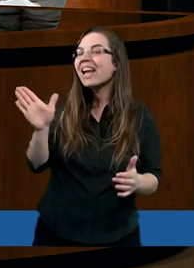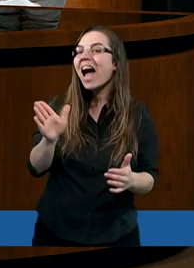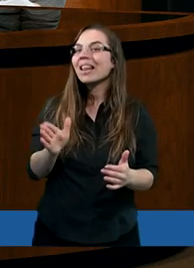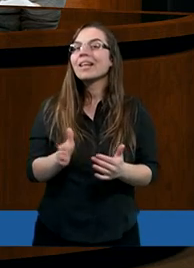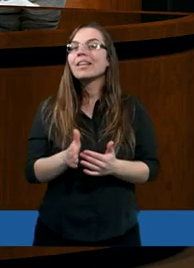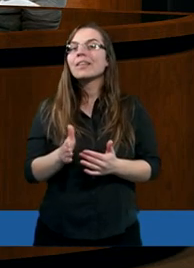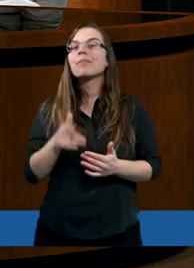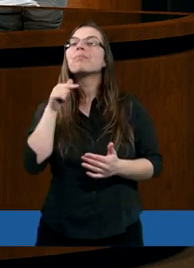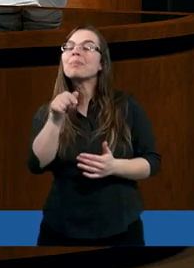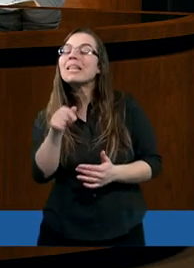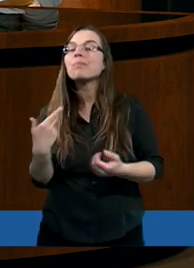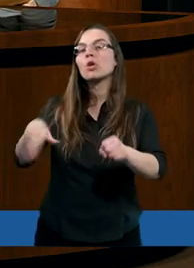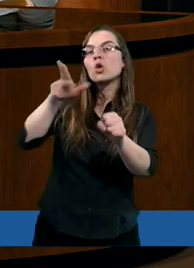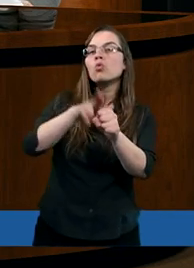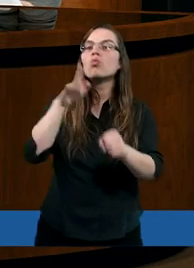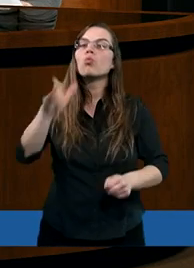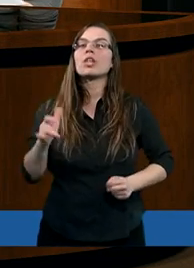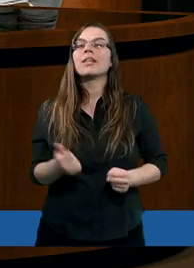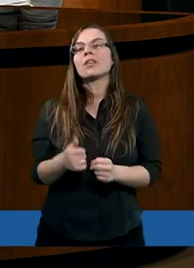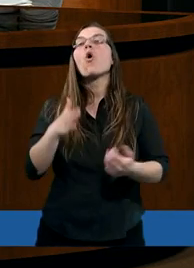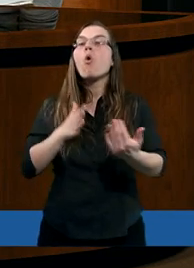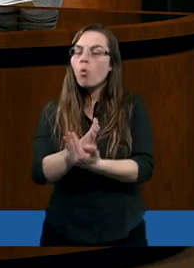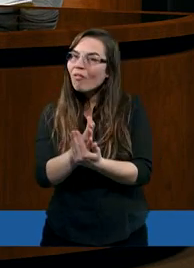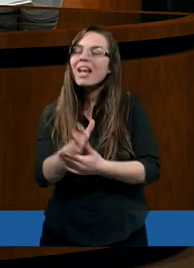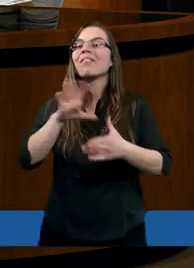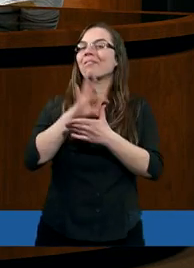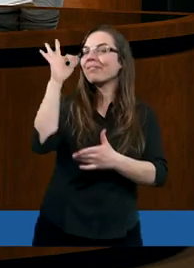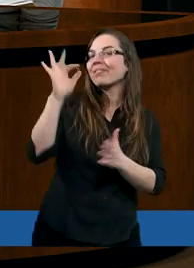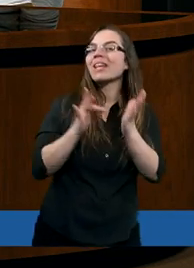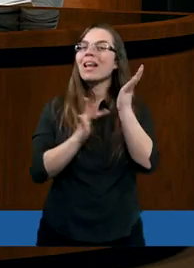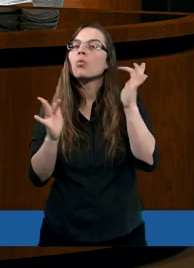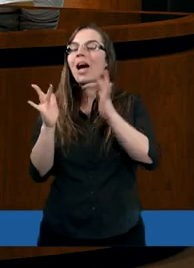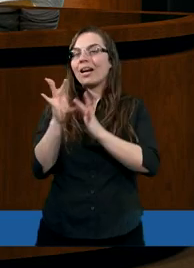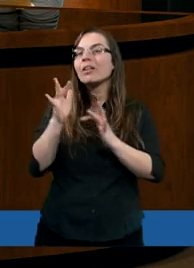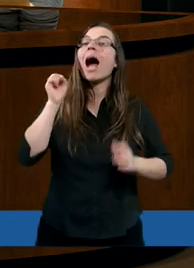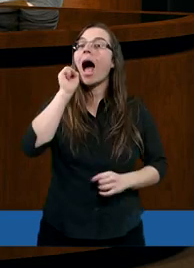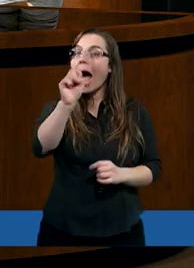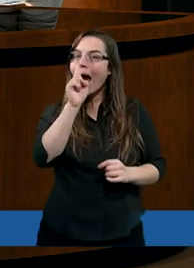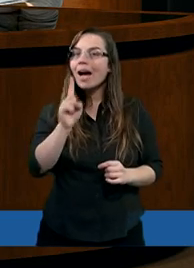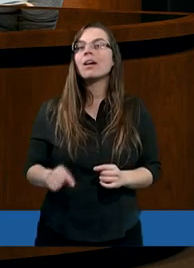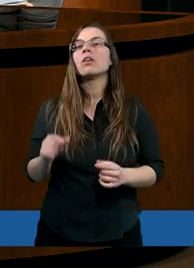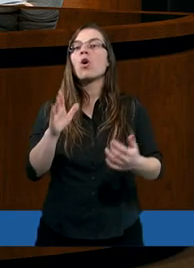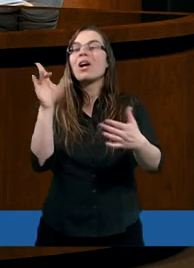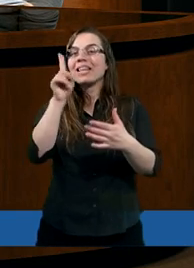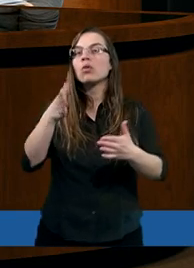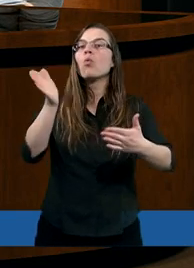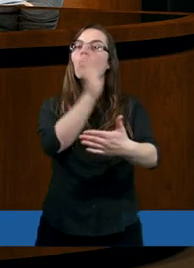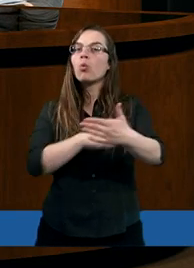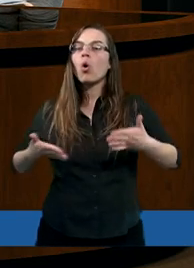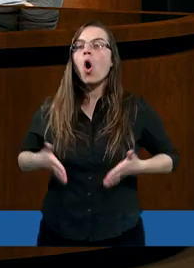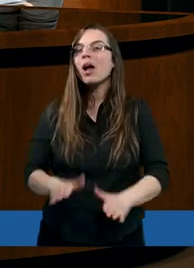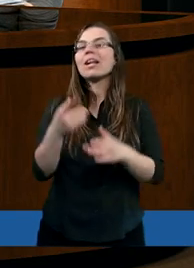tym, którzy uwierzyli w Jezusa Chrystusa, a z urodzenia